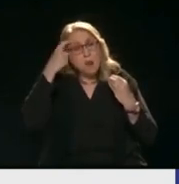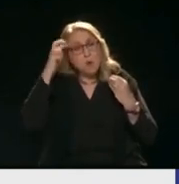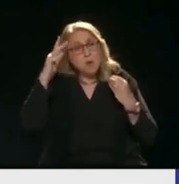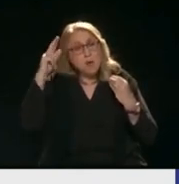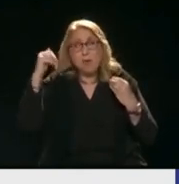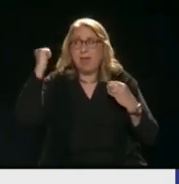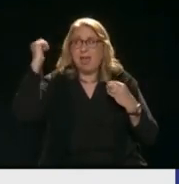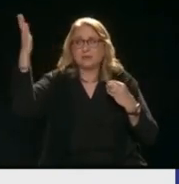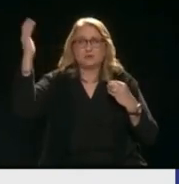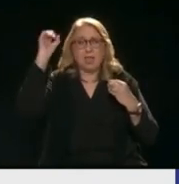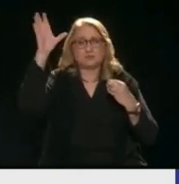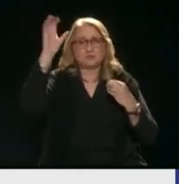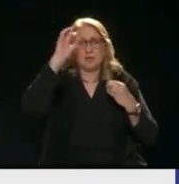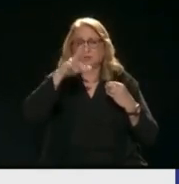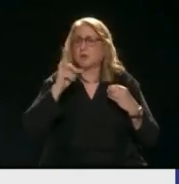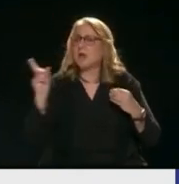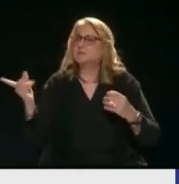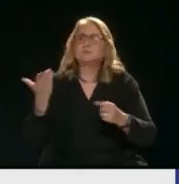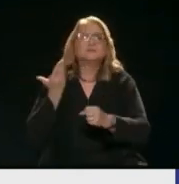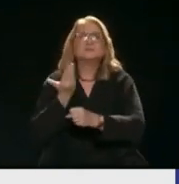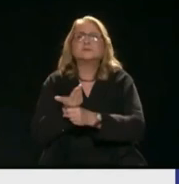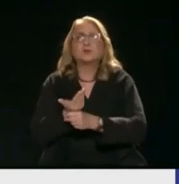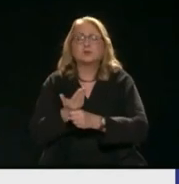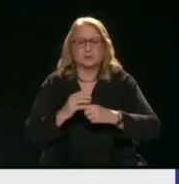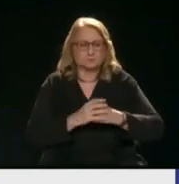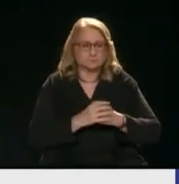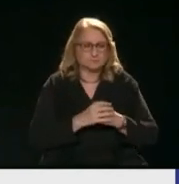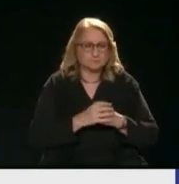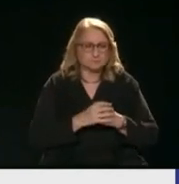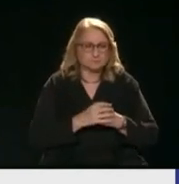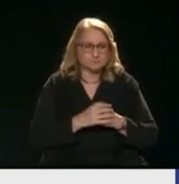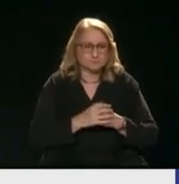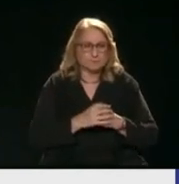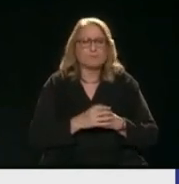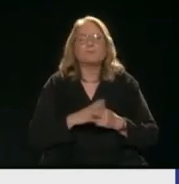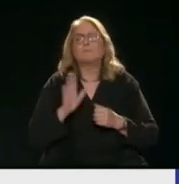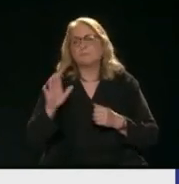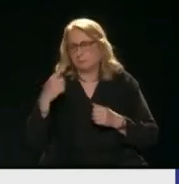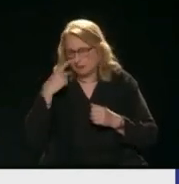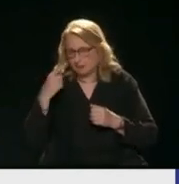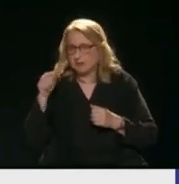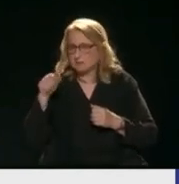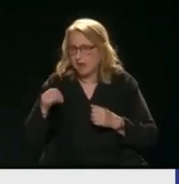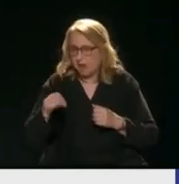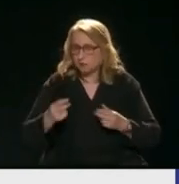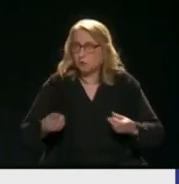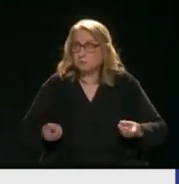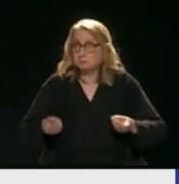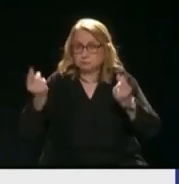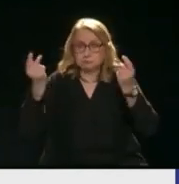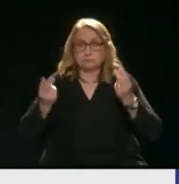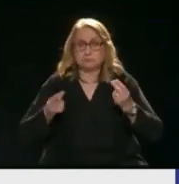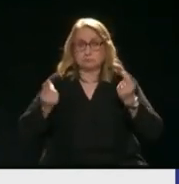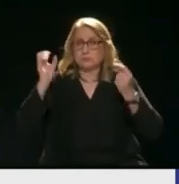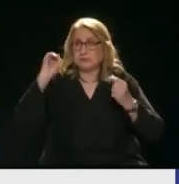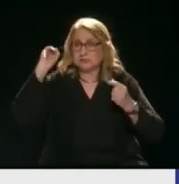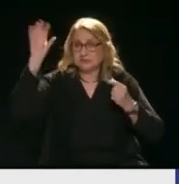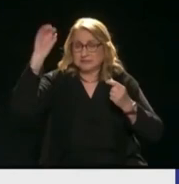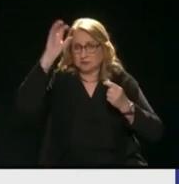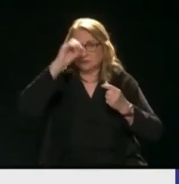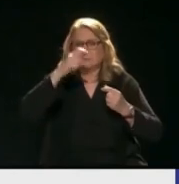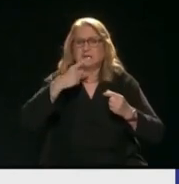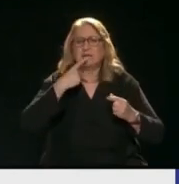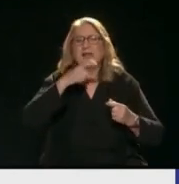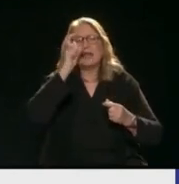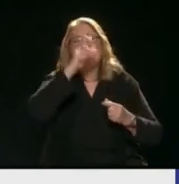προτείνετε πάνω σε αυτό Ακούστε Και που είναι στο εξωτερικό Δεν είναι κάτι άδικο Ακόμα Ξέρετε μέσα από τα σχέδια γελίων